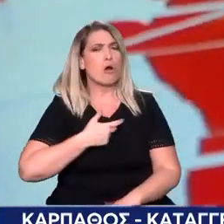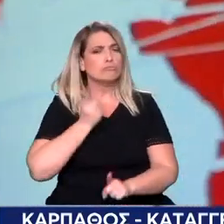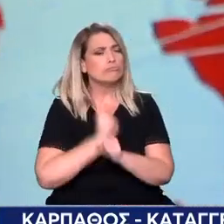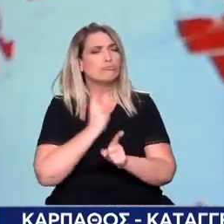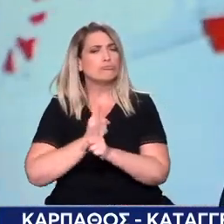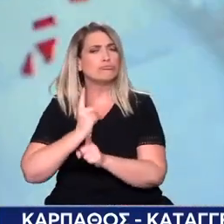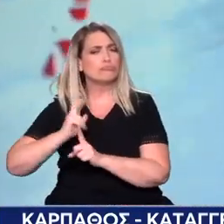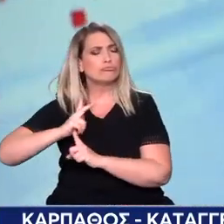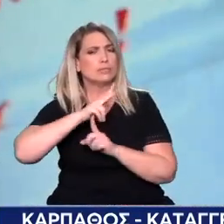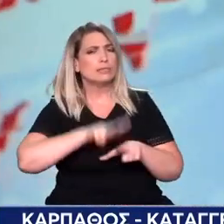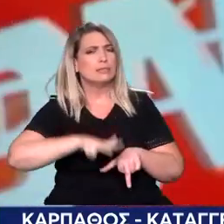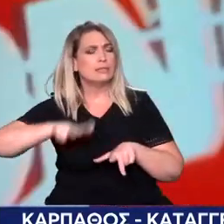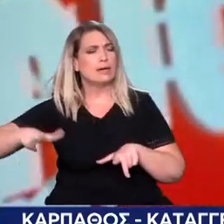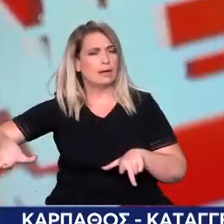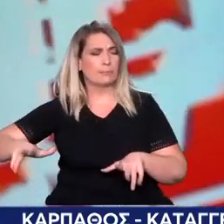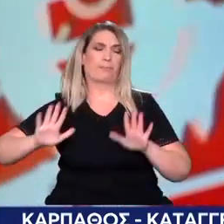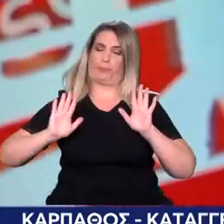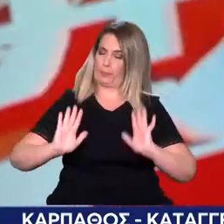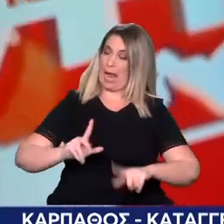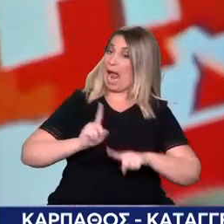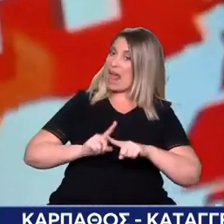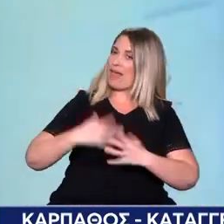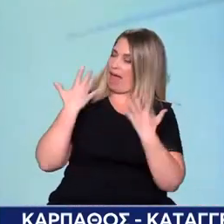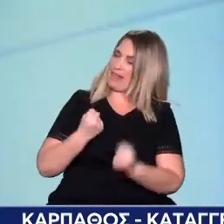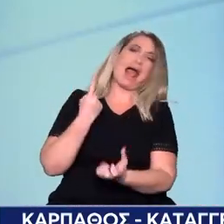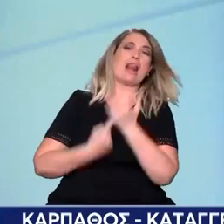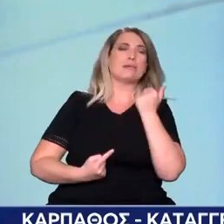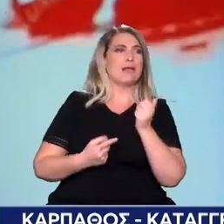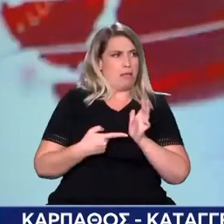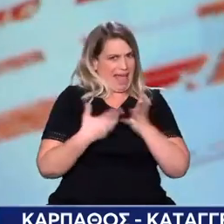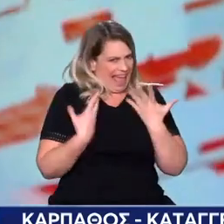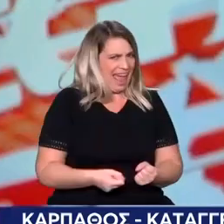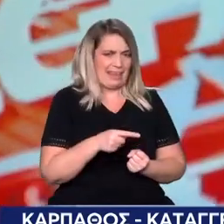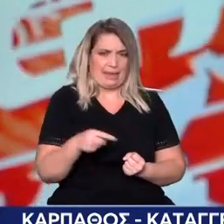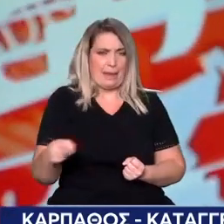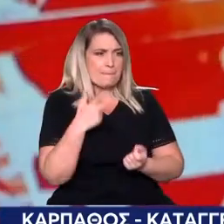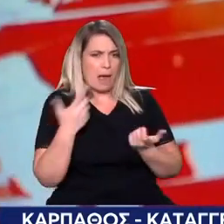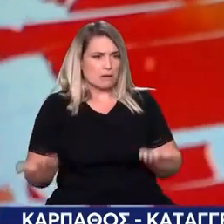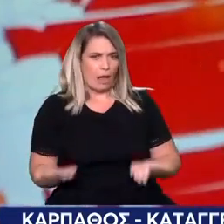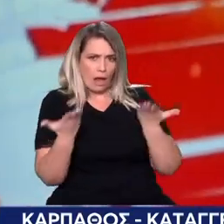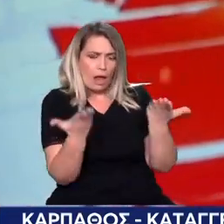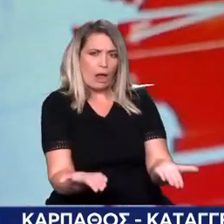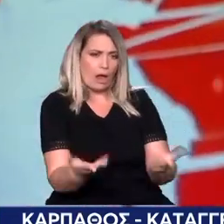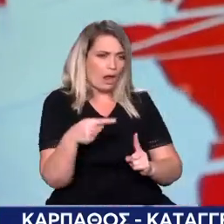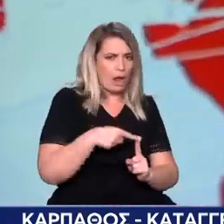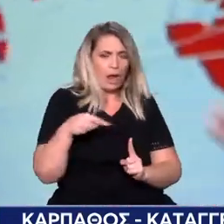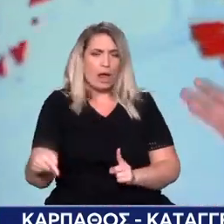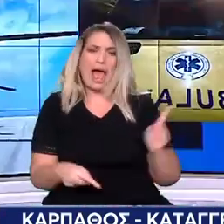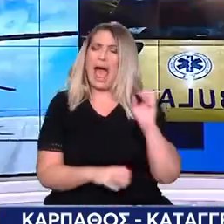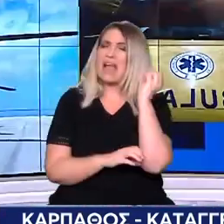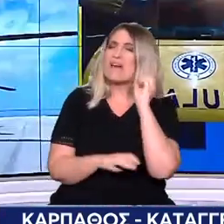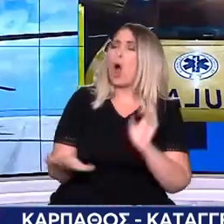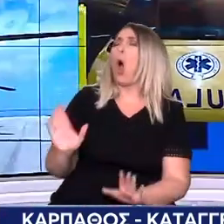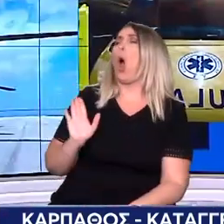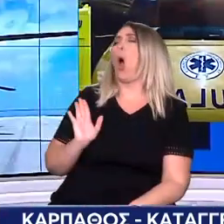κράτος. Ελλείψεις μεγάλες, ναι. Αλλά υπάρχουν και πράγματα. Εδώ λοιπόν προσφέρονται δύο μέσα αερομεταφοράς. Και λέει το ΕΚΑΒ ότι δεν τα